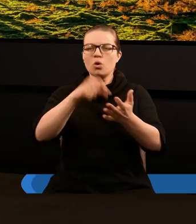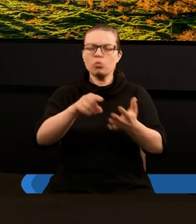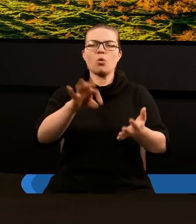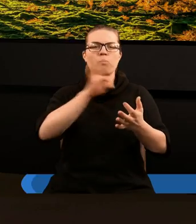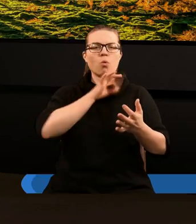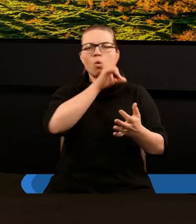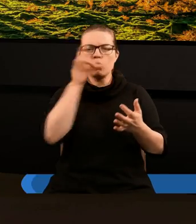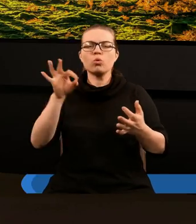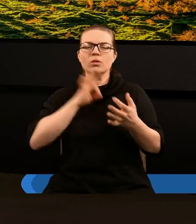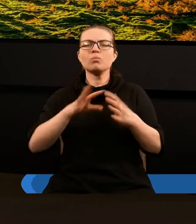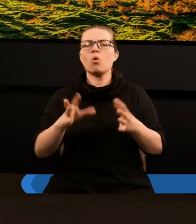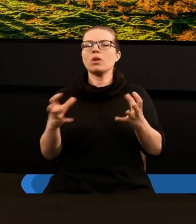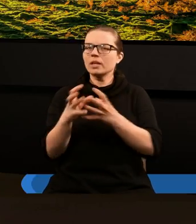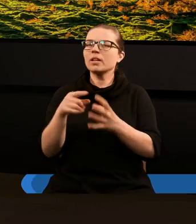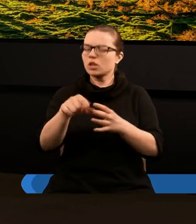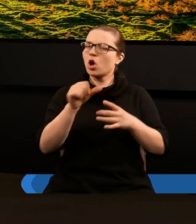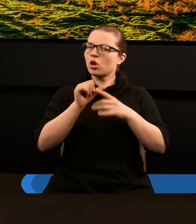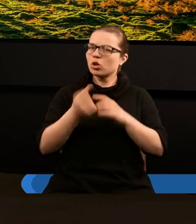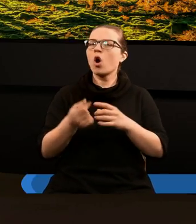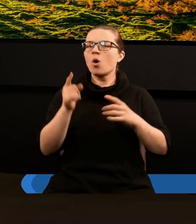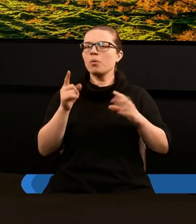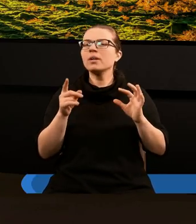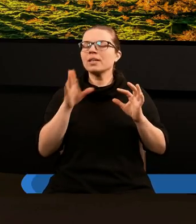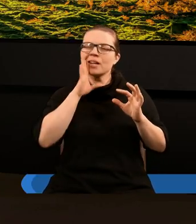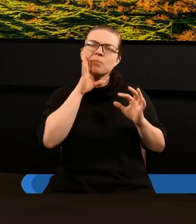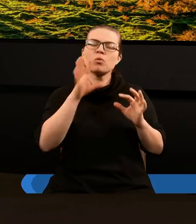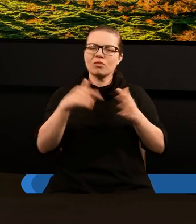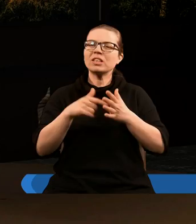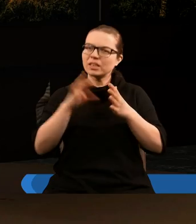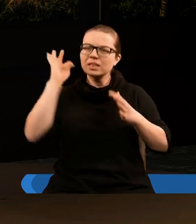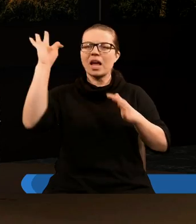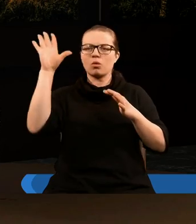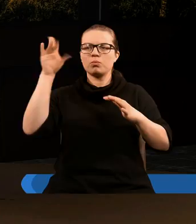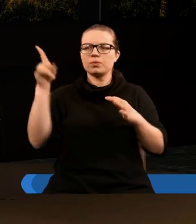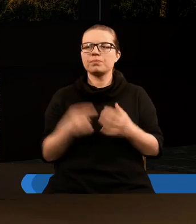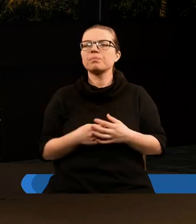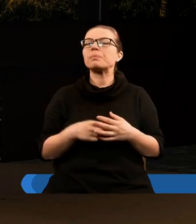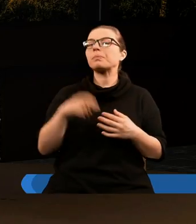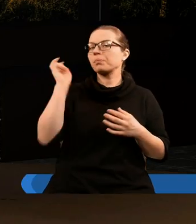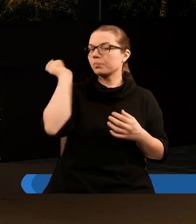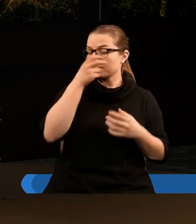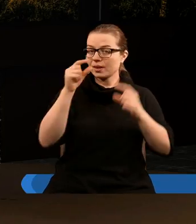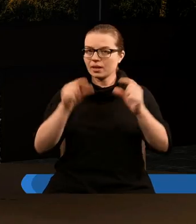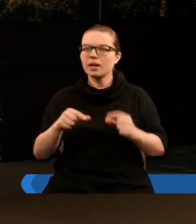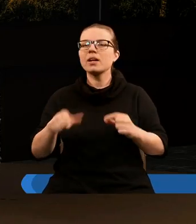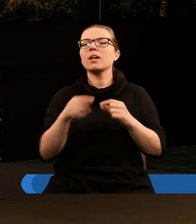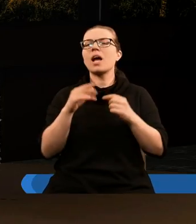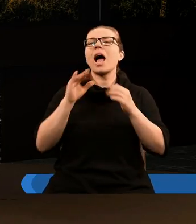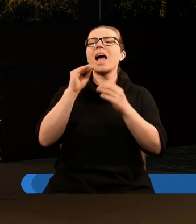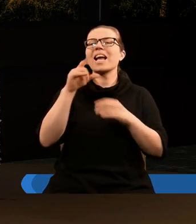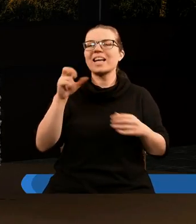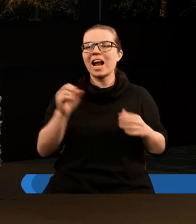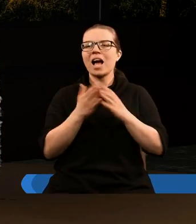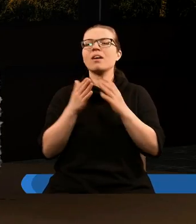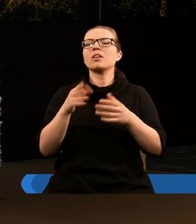znaczyć, że oni są jakby moi. Ciekawy fragment mamy w Księdze Ezechiela, w dziewiątym